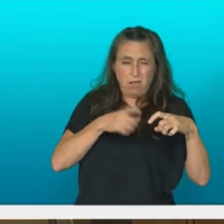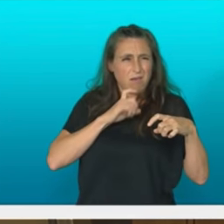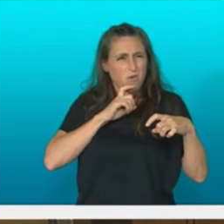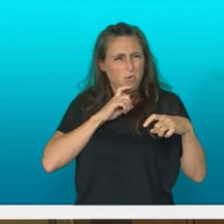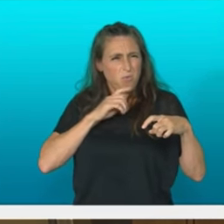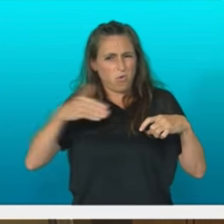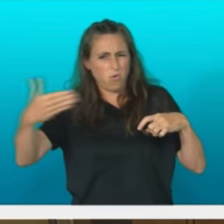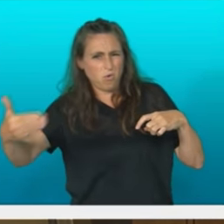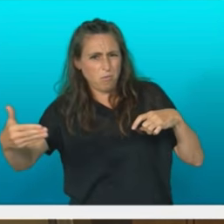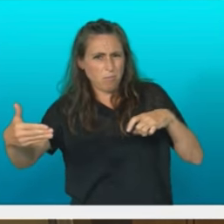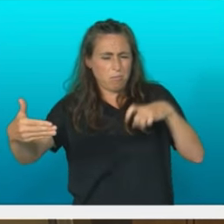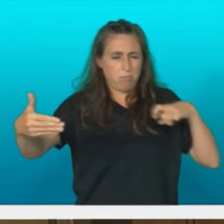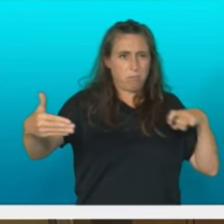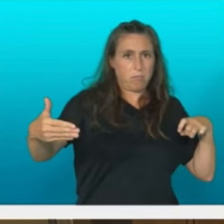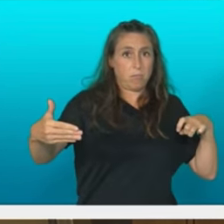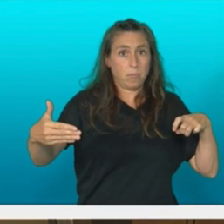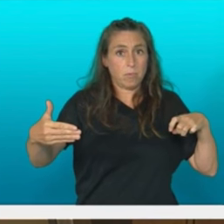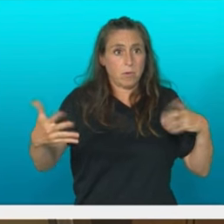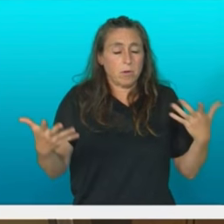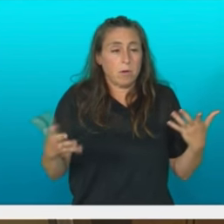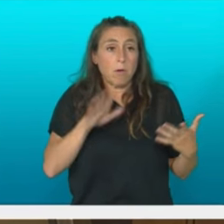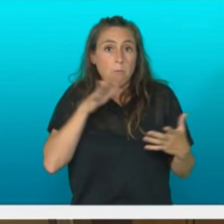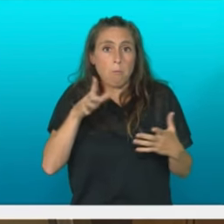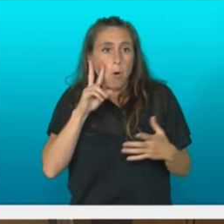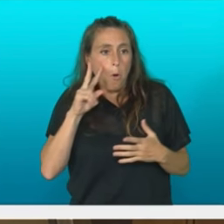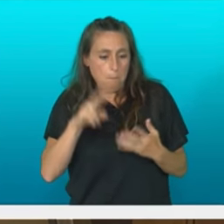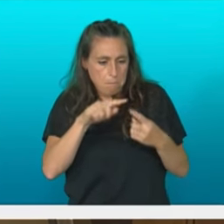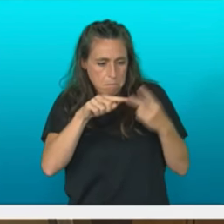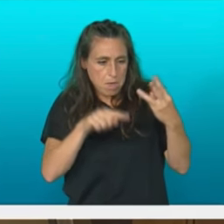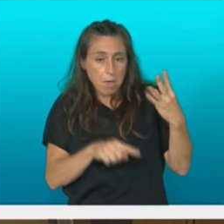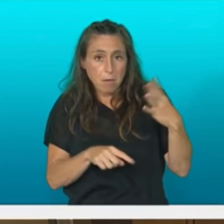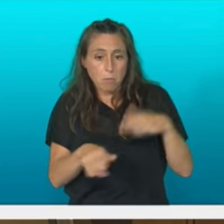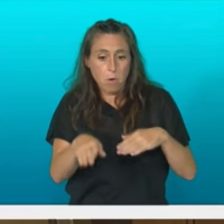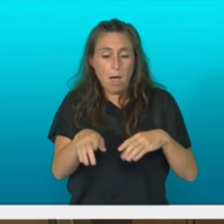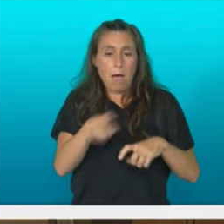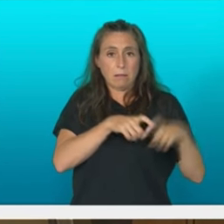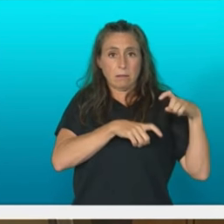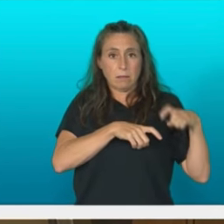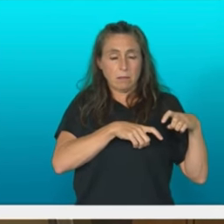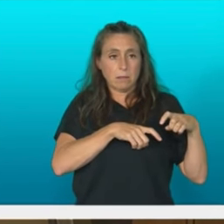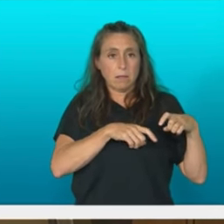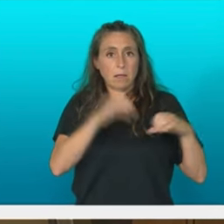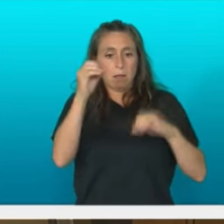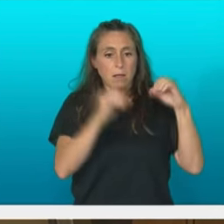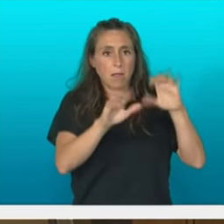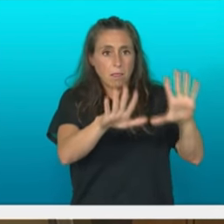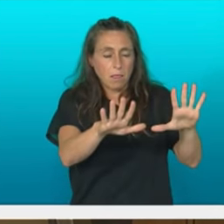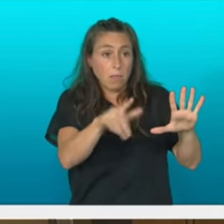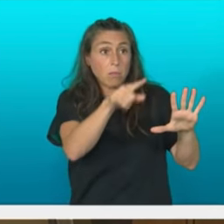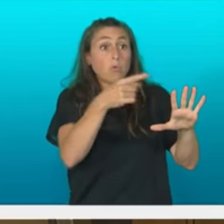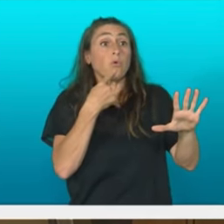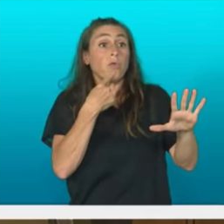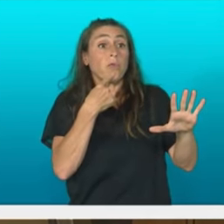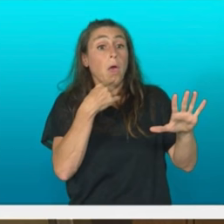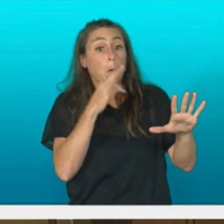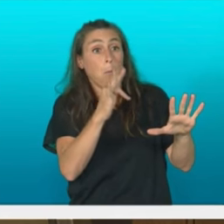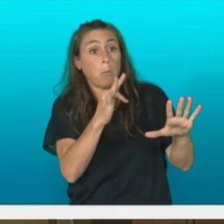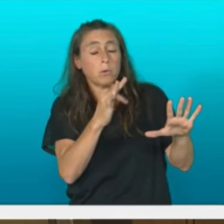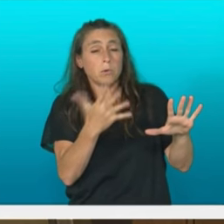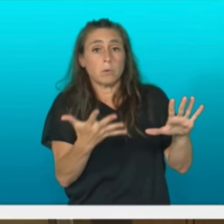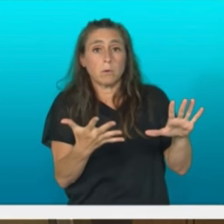urratxak dira hemen aurkitu ditugunak, langabezia eta euneko hamarrean izatea ona dela saldu nahi diguzue,